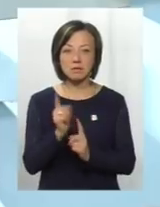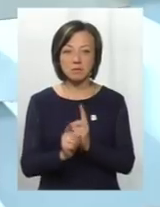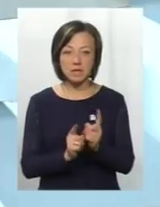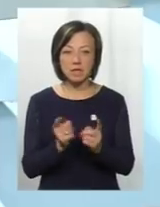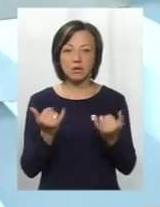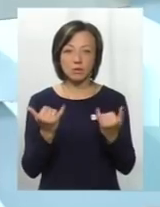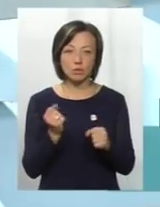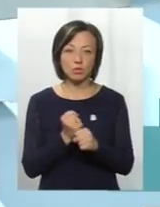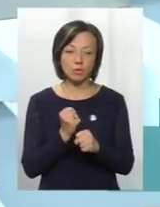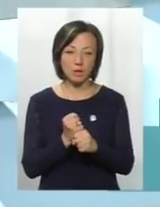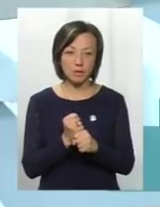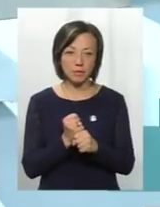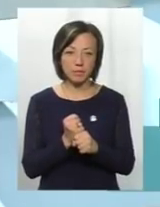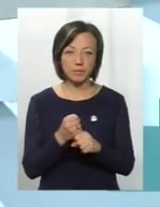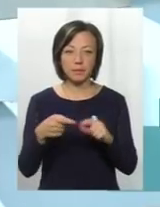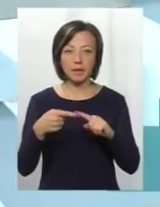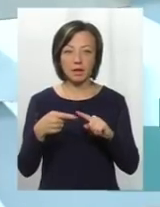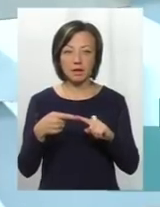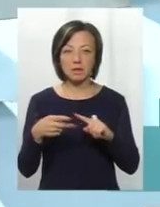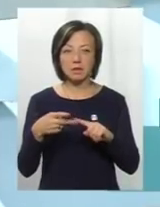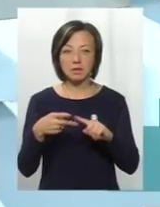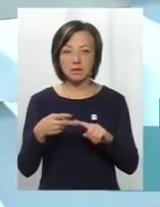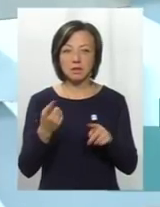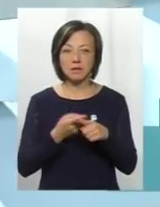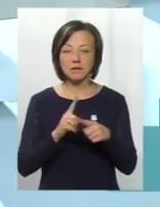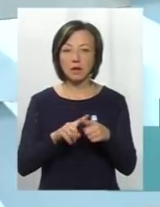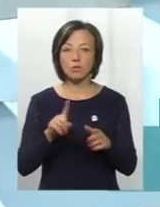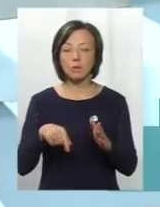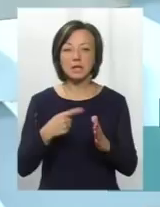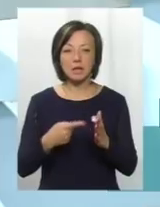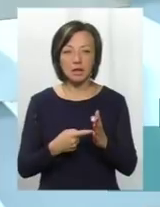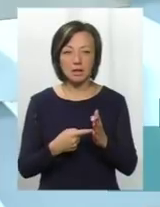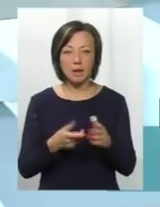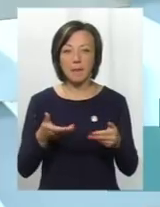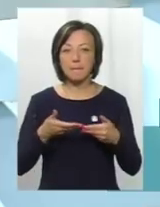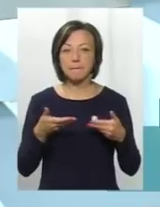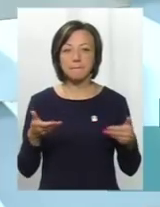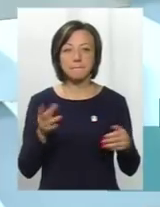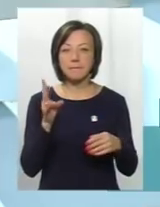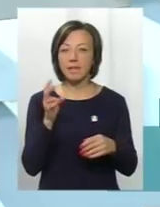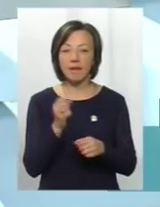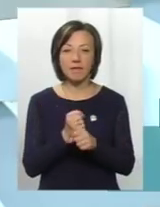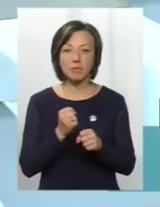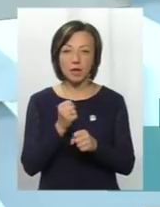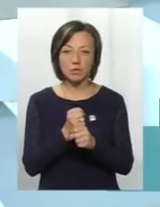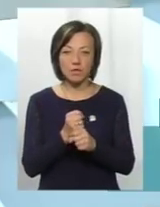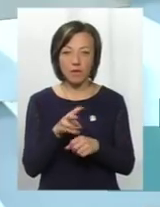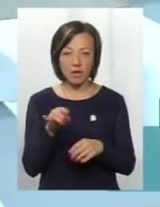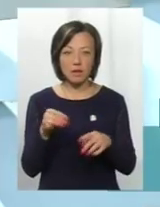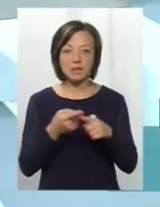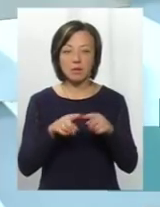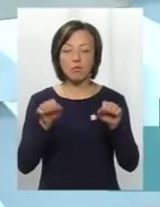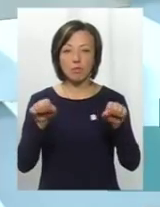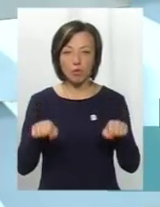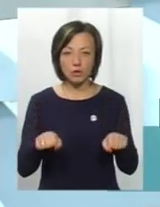вона й зробила. Це перше. По-друге, в даному питанні ми не відпрацювали, це можна